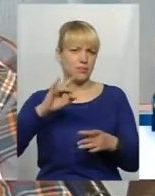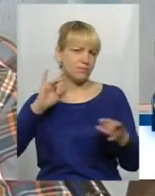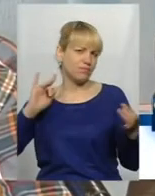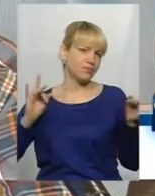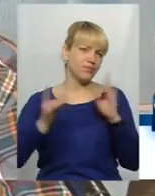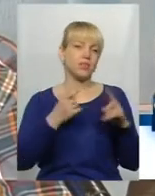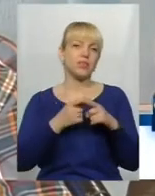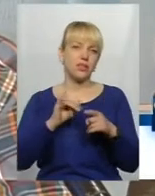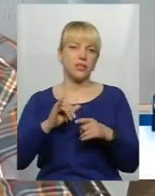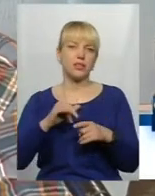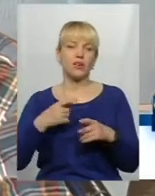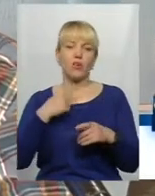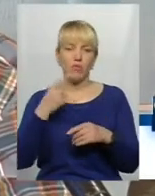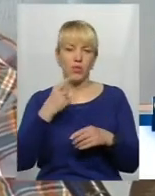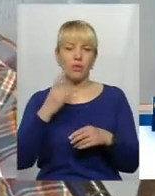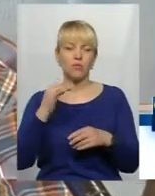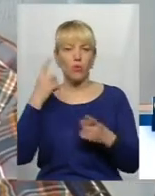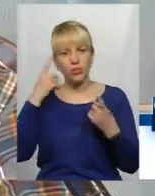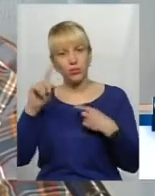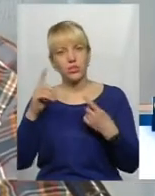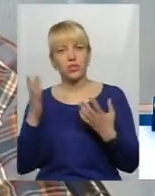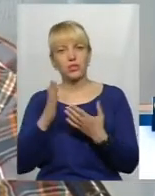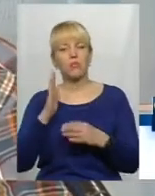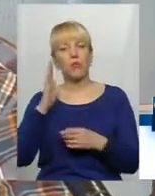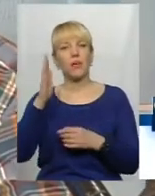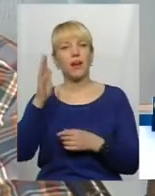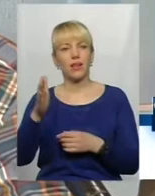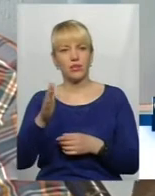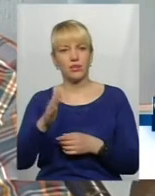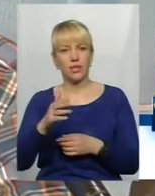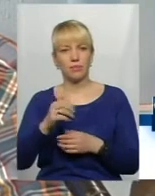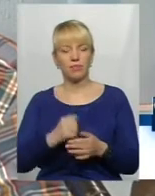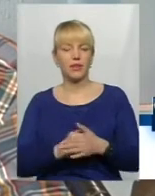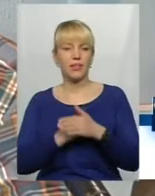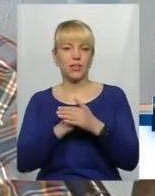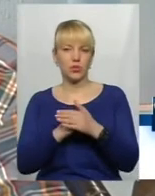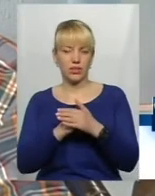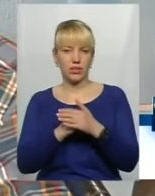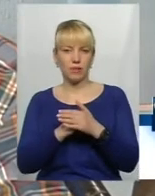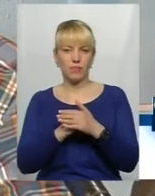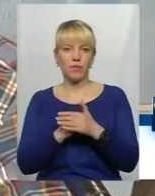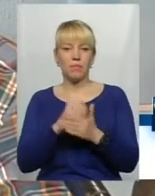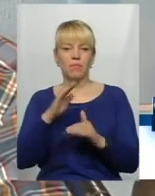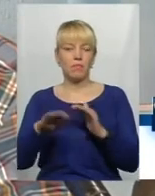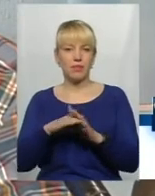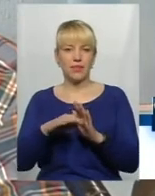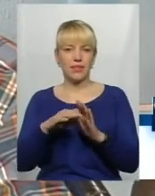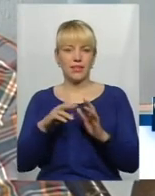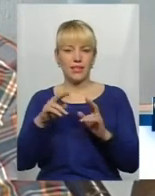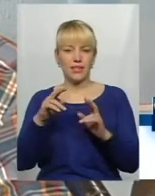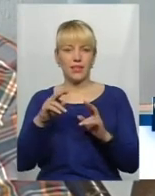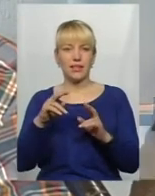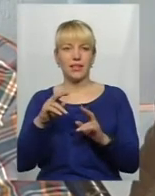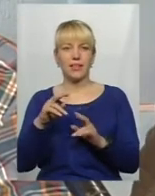'ясувалося, що ідеологічної якоїсь тої попередньої підґрунтя, підтексту, або того такого